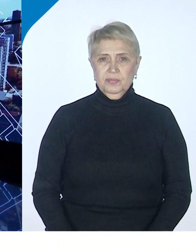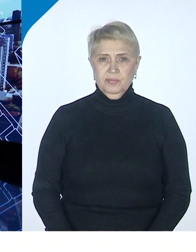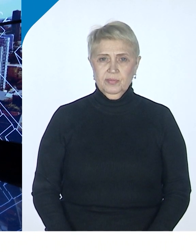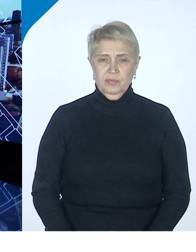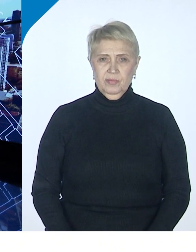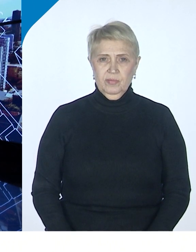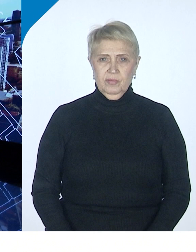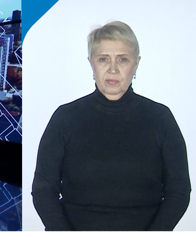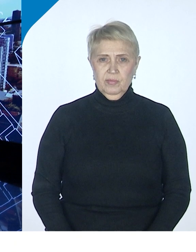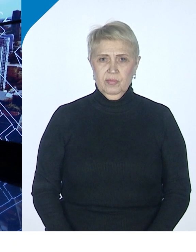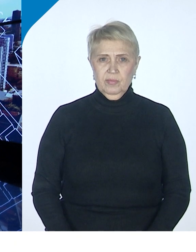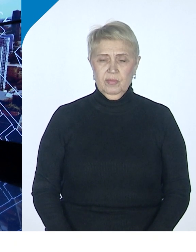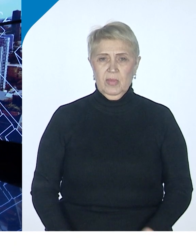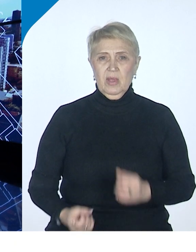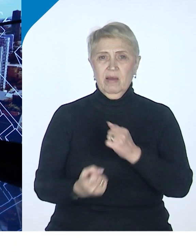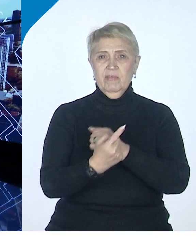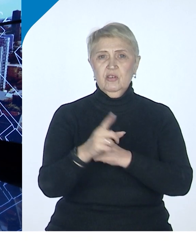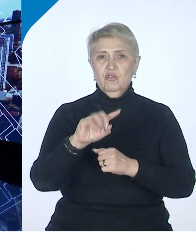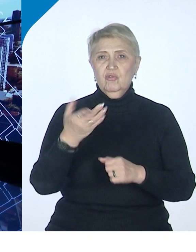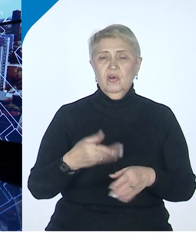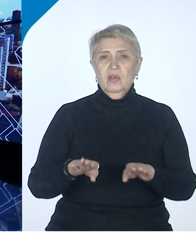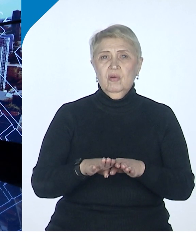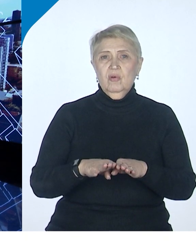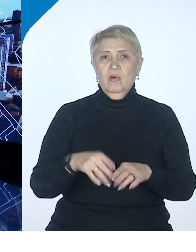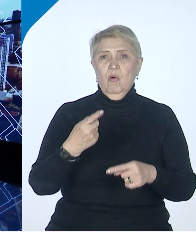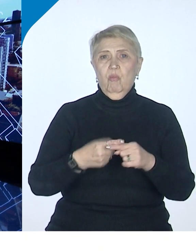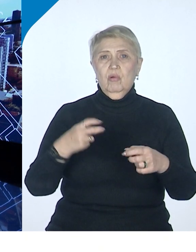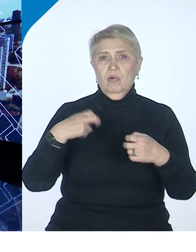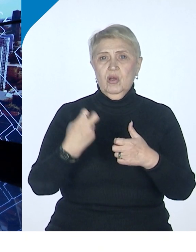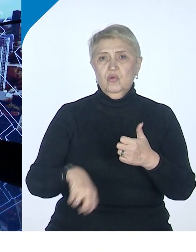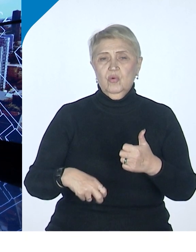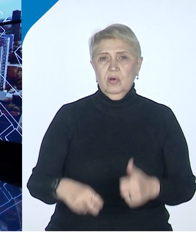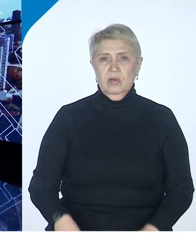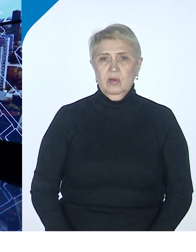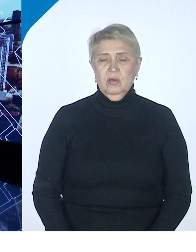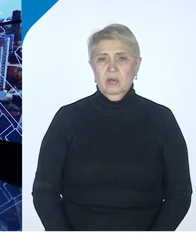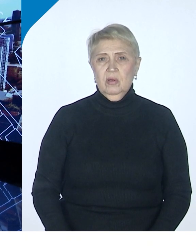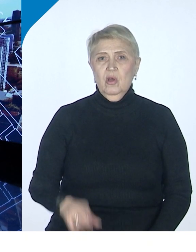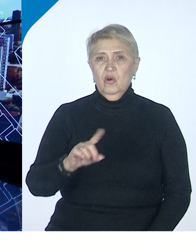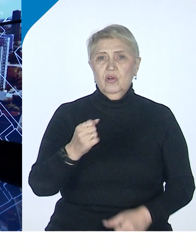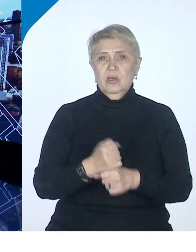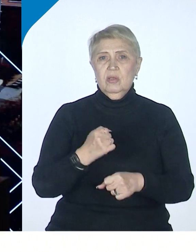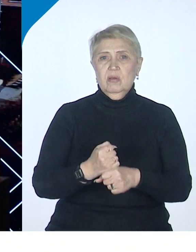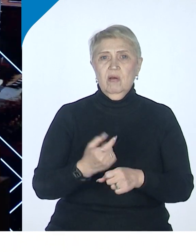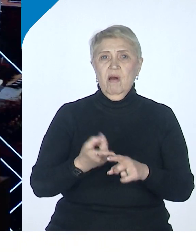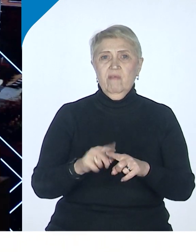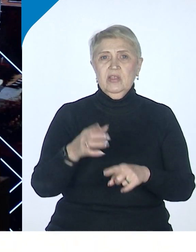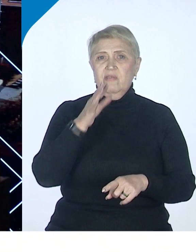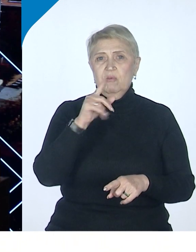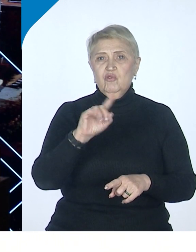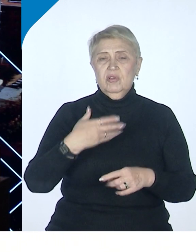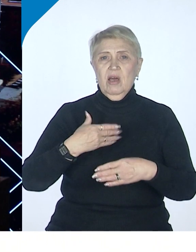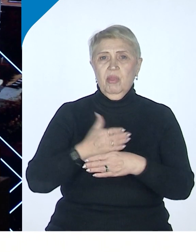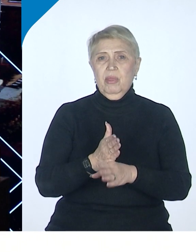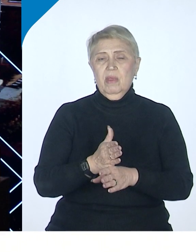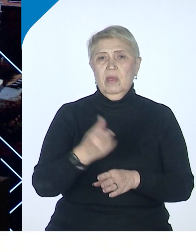ну, то, что будет возникать то, что называется такой полуразрухой. То есть мы что-то сделали, в это время что-то развалилось, мы